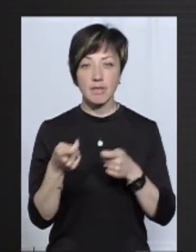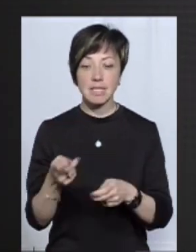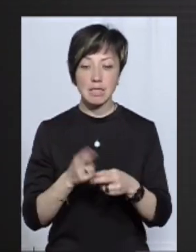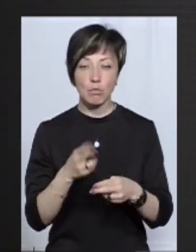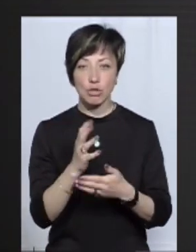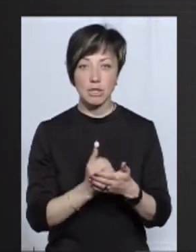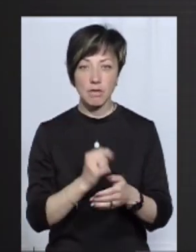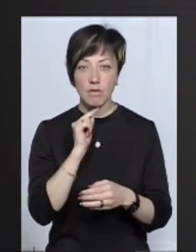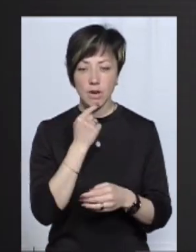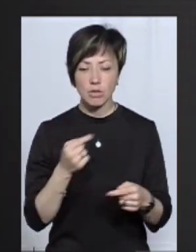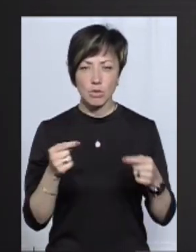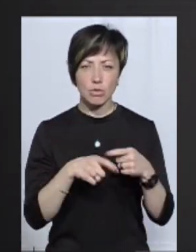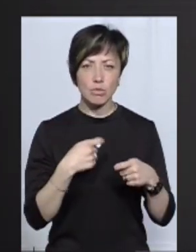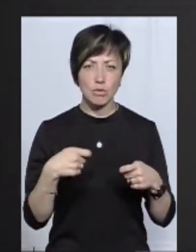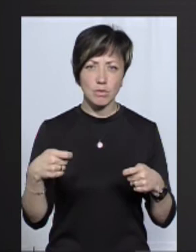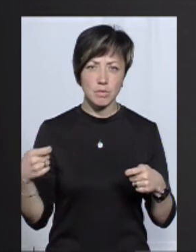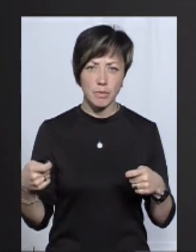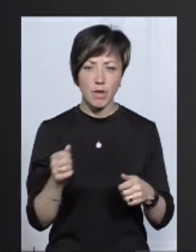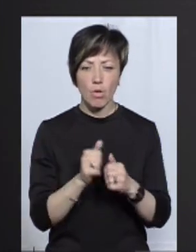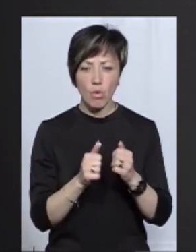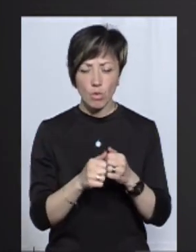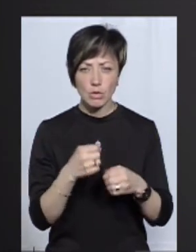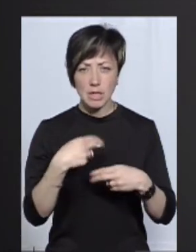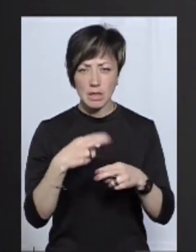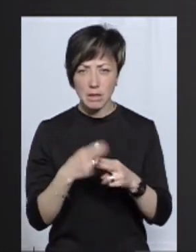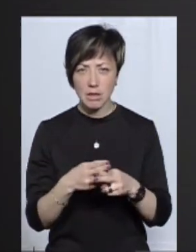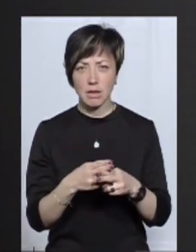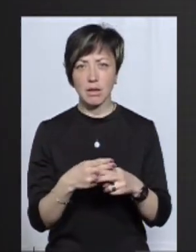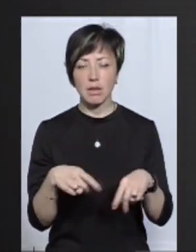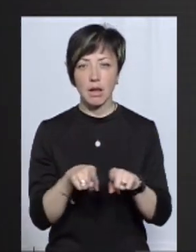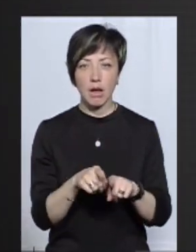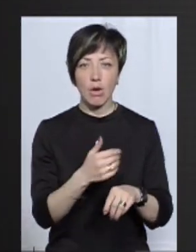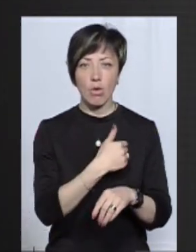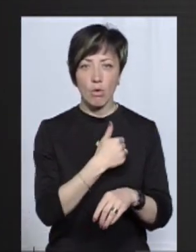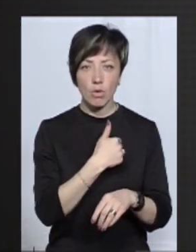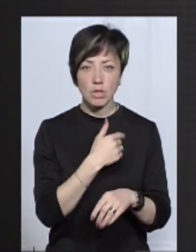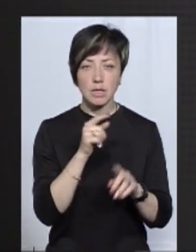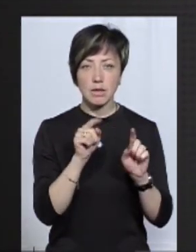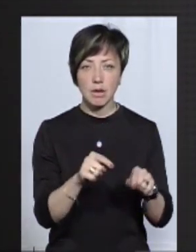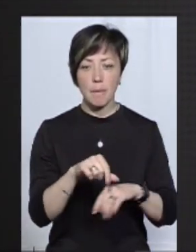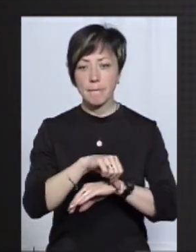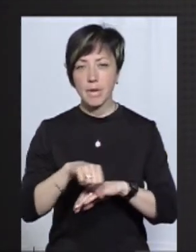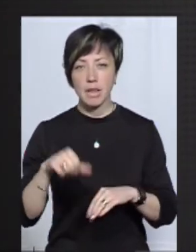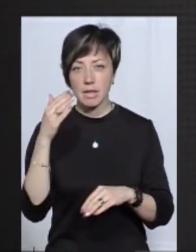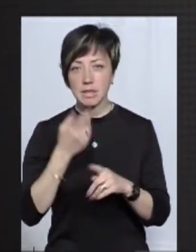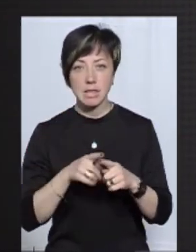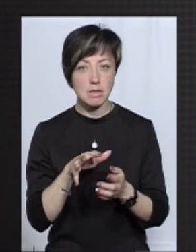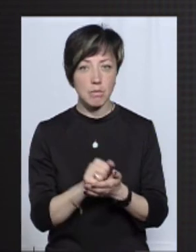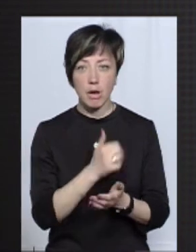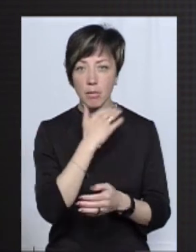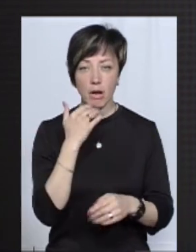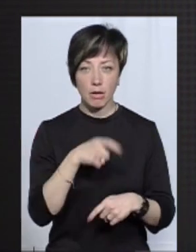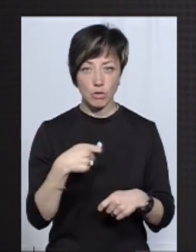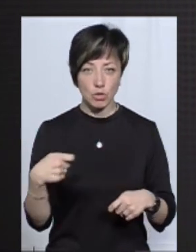ідентифікувати, дуже довго ідентифікувати кожну запчастину, так як хоче брокер, так як хоче митниця. Це займає дуже багато